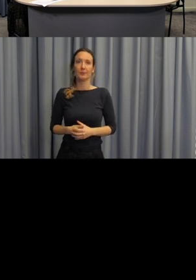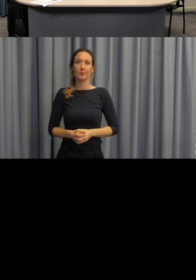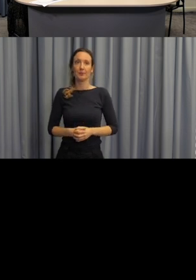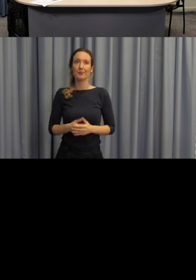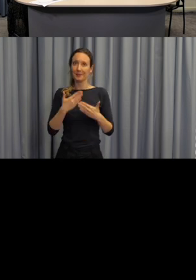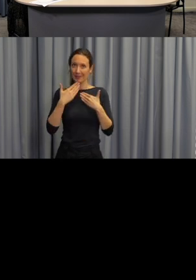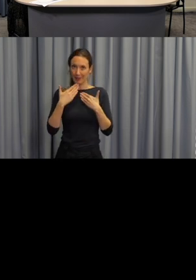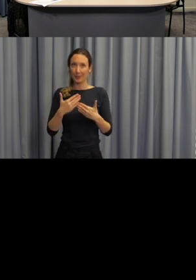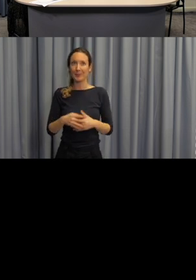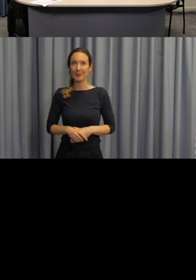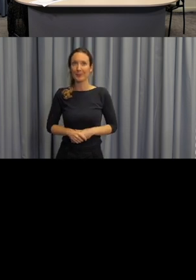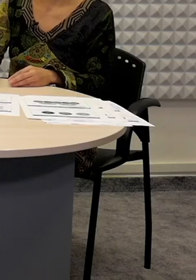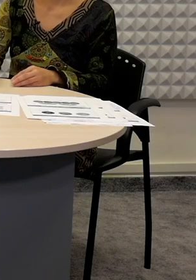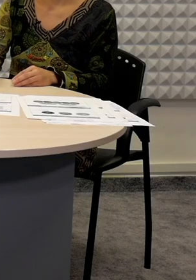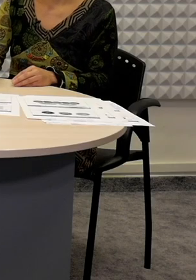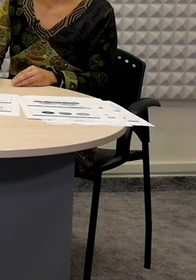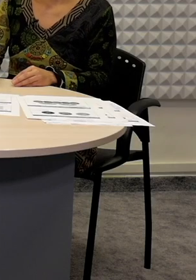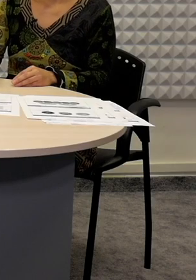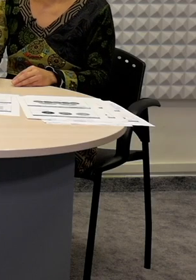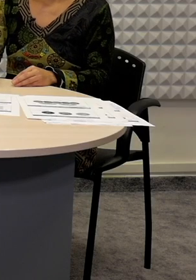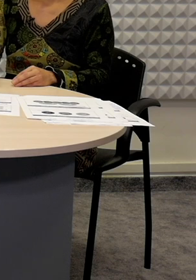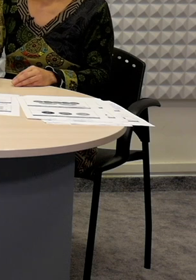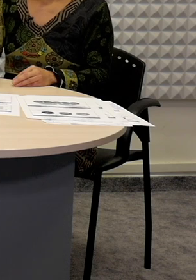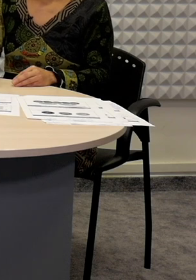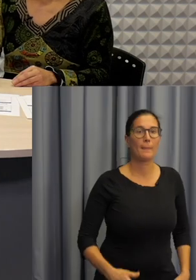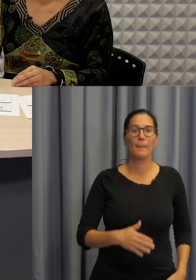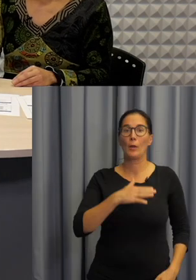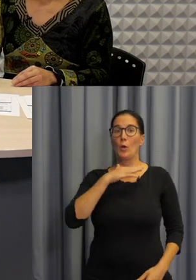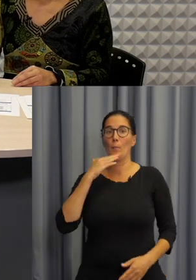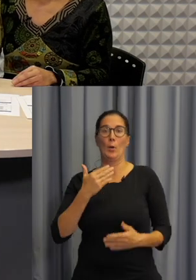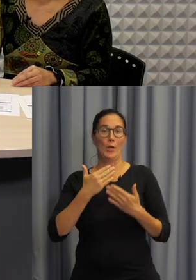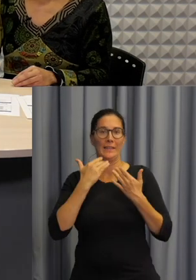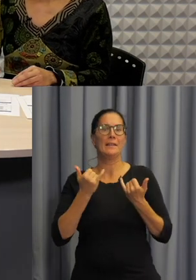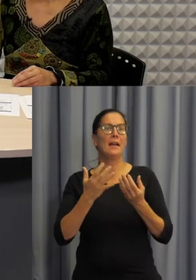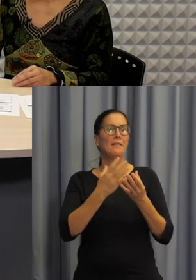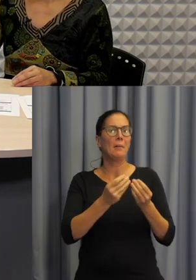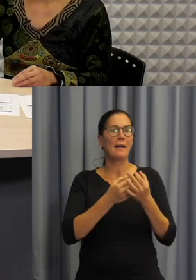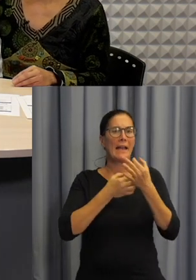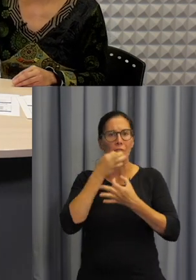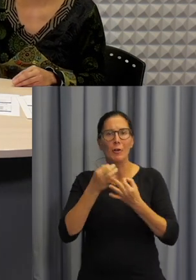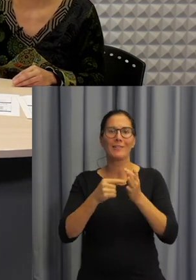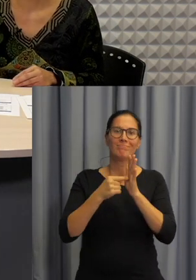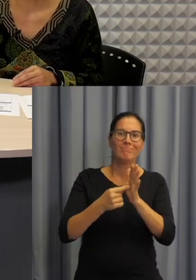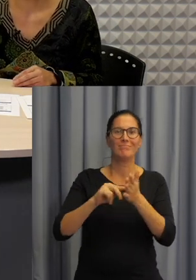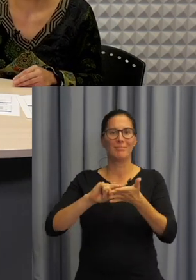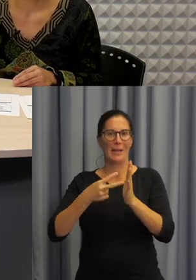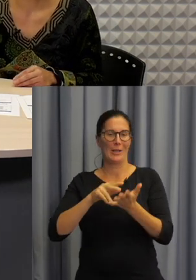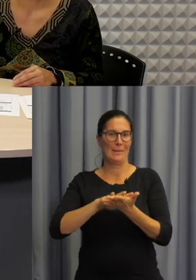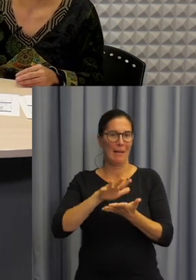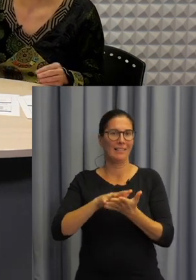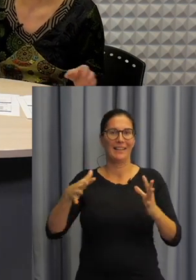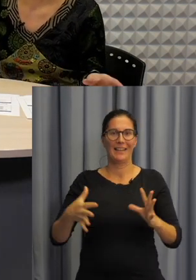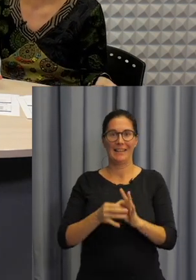Tak, děkuji. Děkuji. Děkuji velmi za informace, které tady zazněly i za provedení